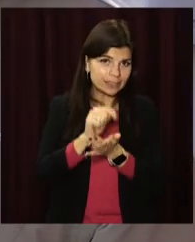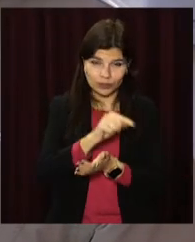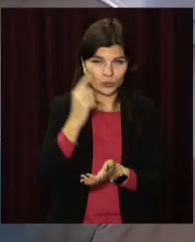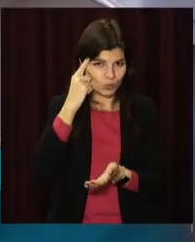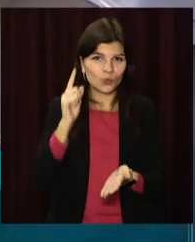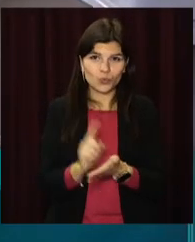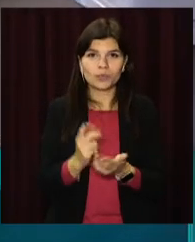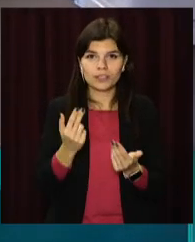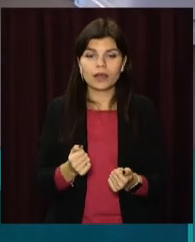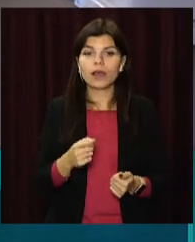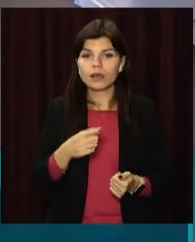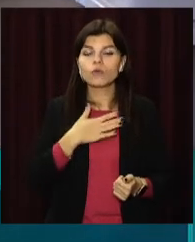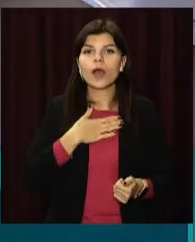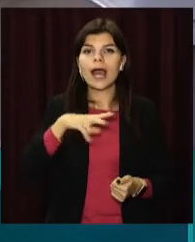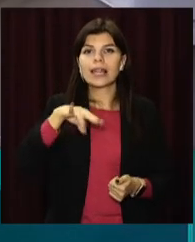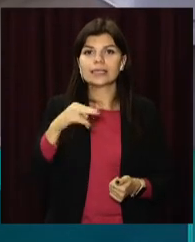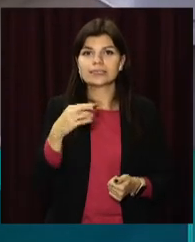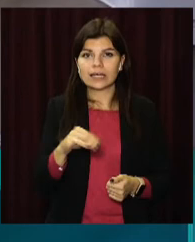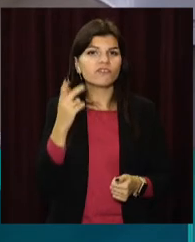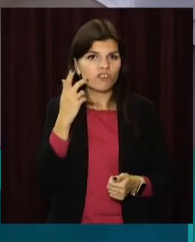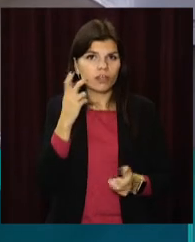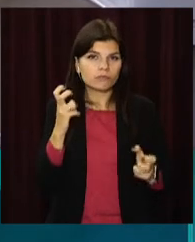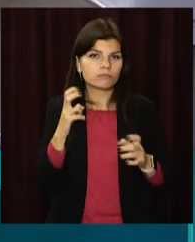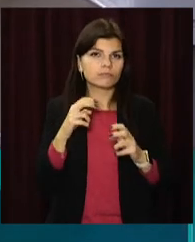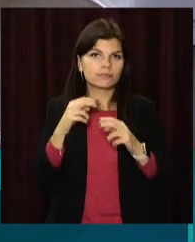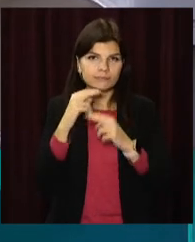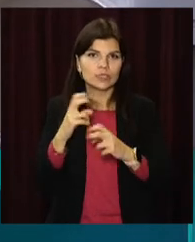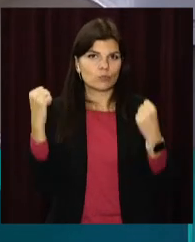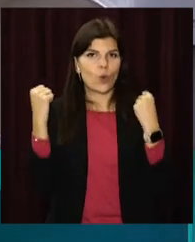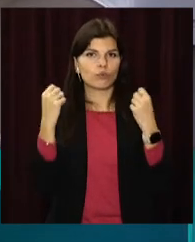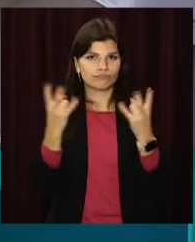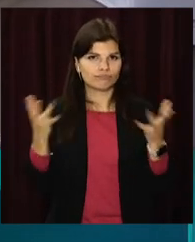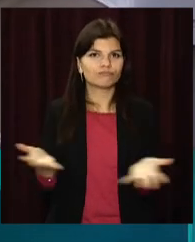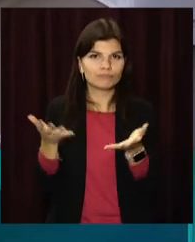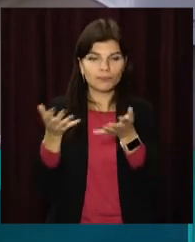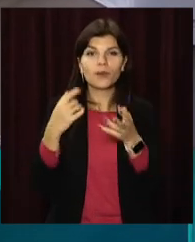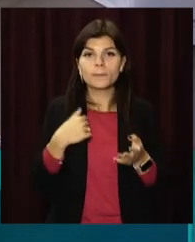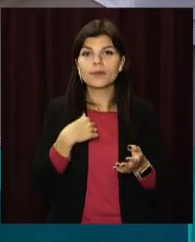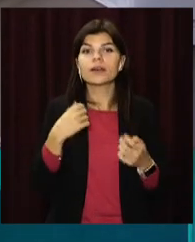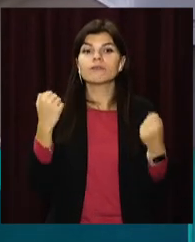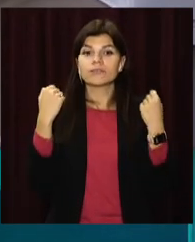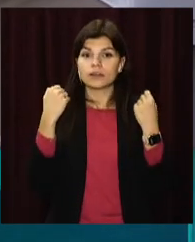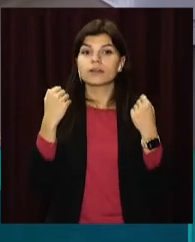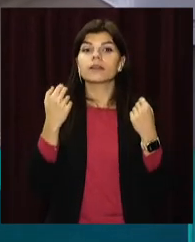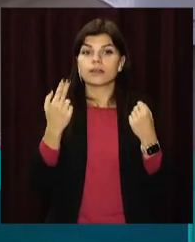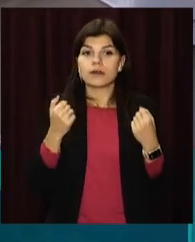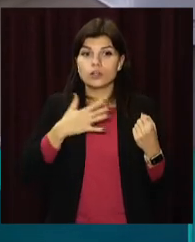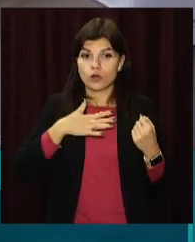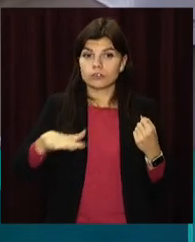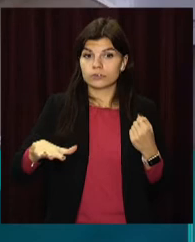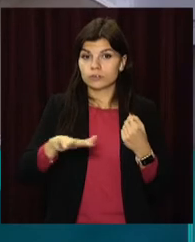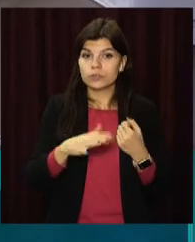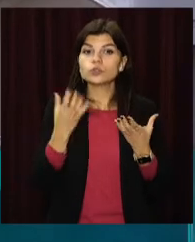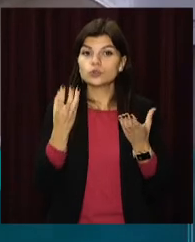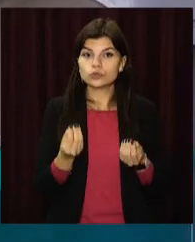пріоритеті розвитку нашого ліцею був спорт. Крім того, що ми проводимо заняття фізкультури нашого ліцею,